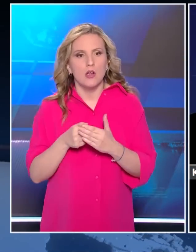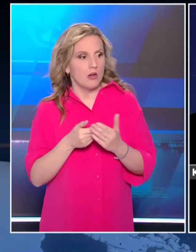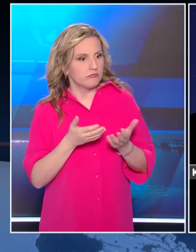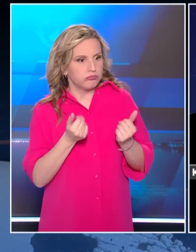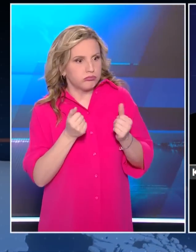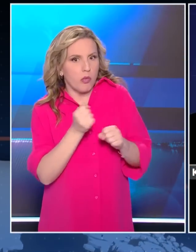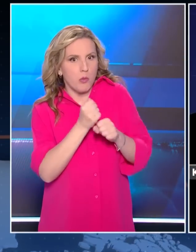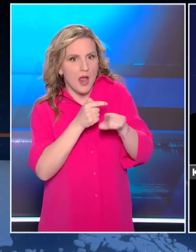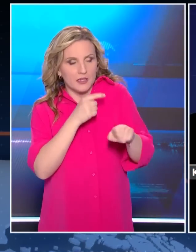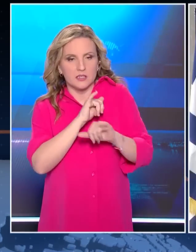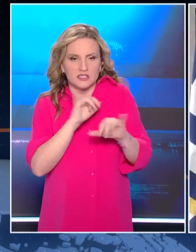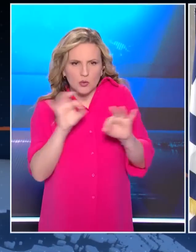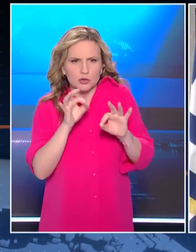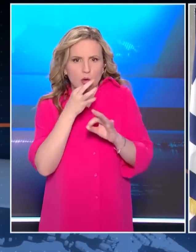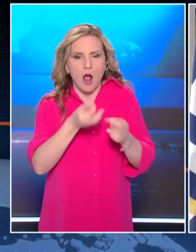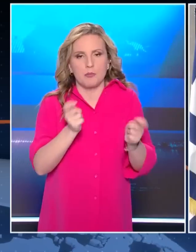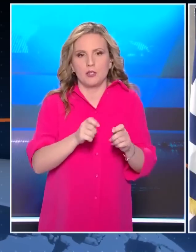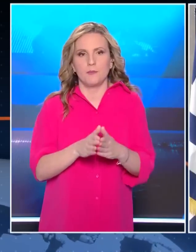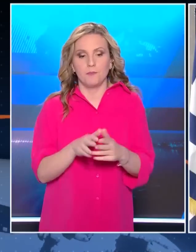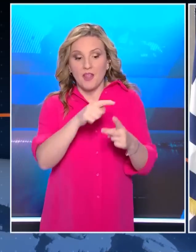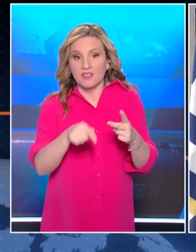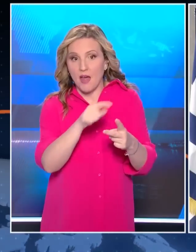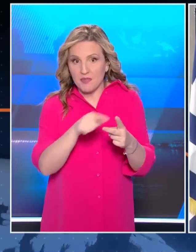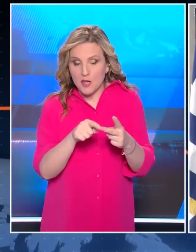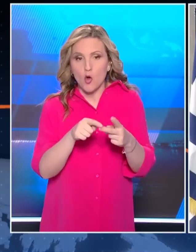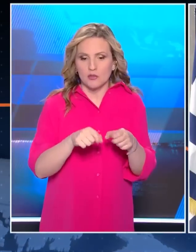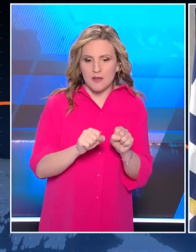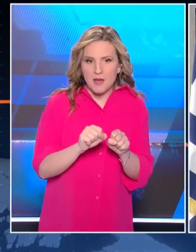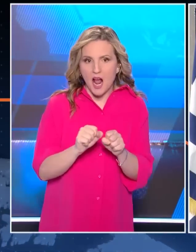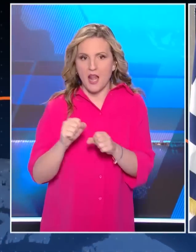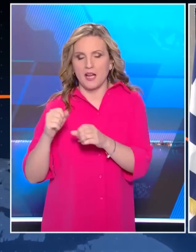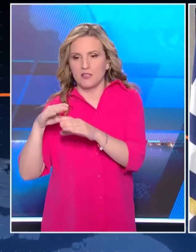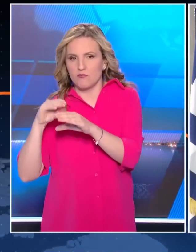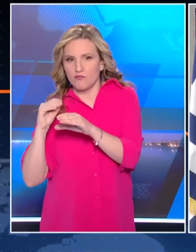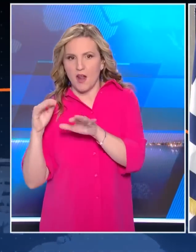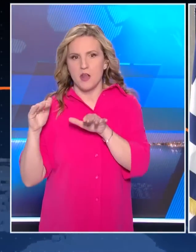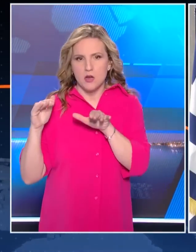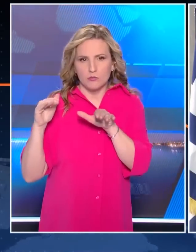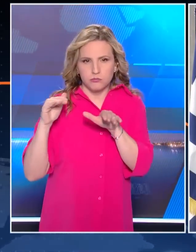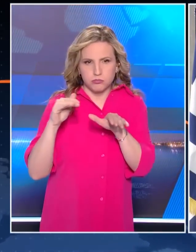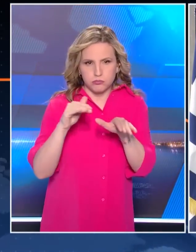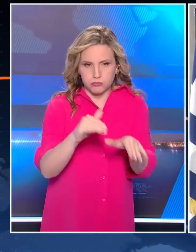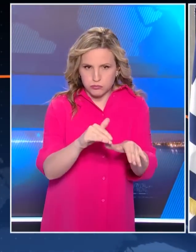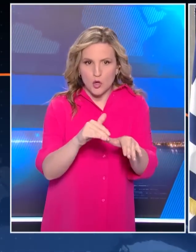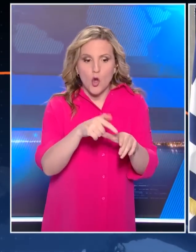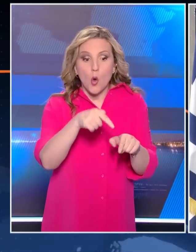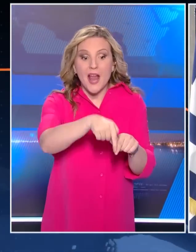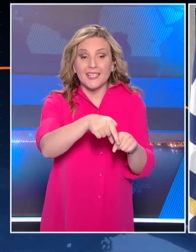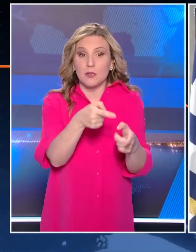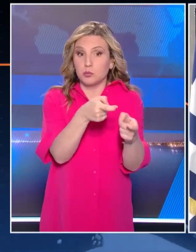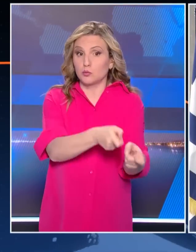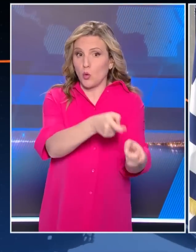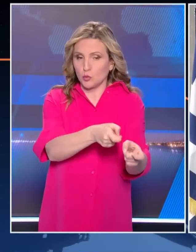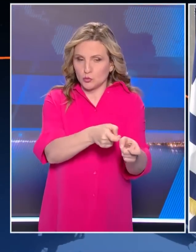εκεί. Στο λέω εγώ. Είναι σίγουρο. Οι δράστες για την προσέγγιση και διαφυγή τους από τον τόπο του εγκλήματος χρησιμοποίησαν τουλάχιστον μία